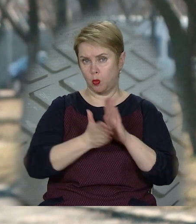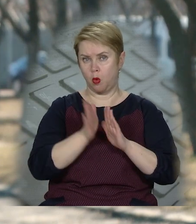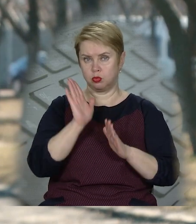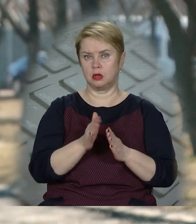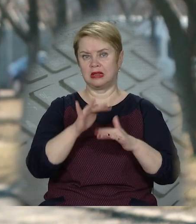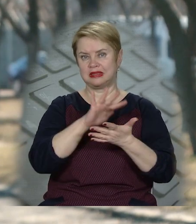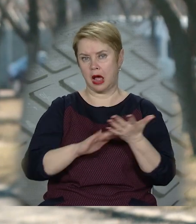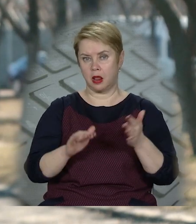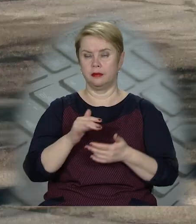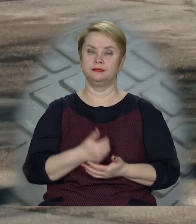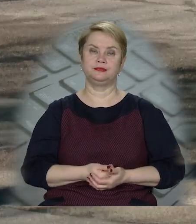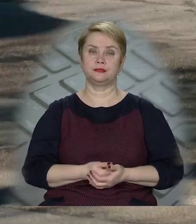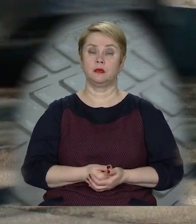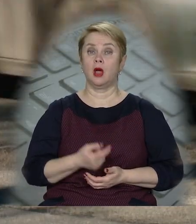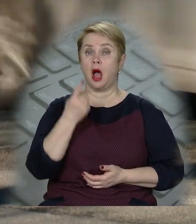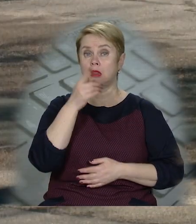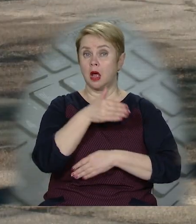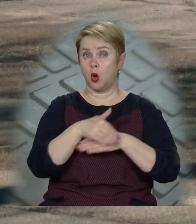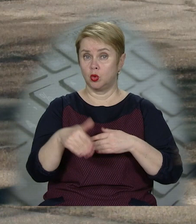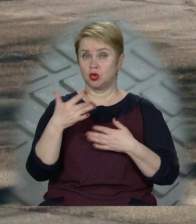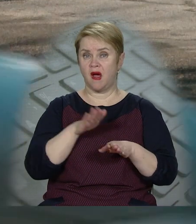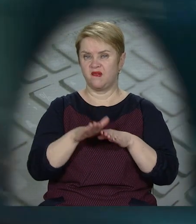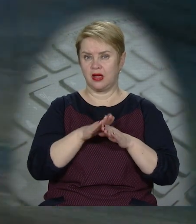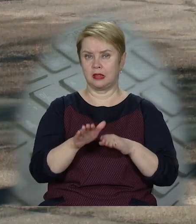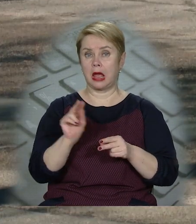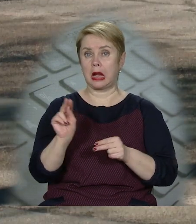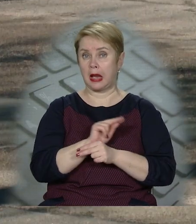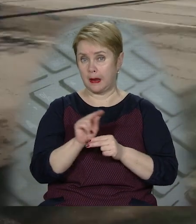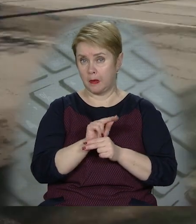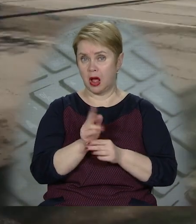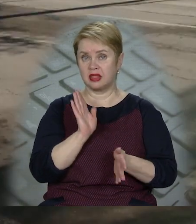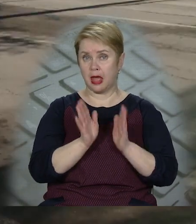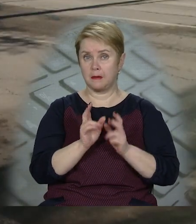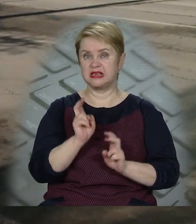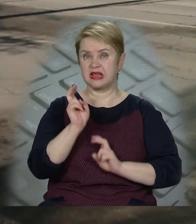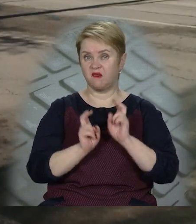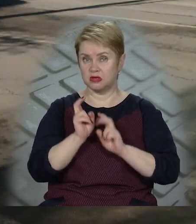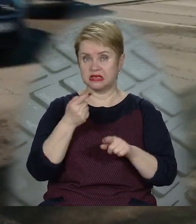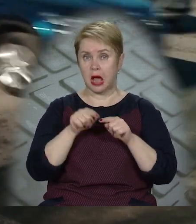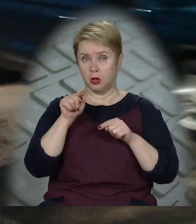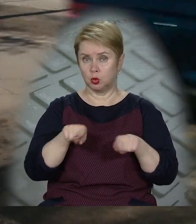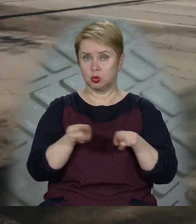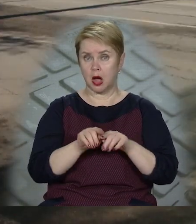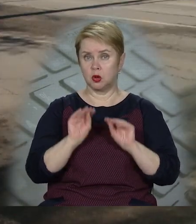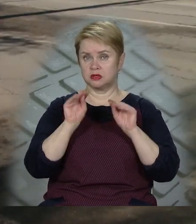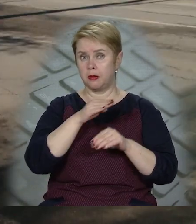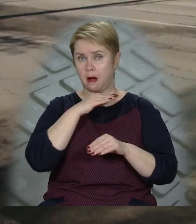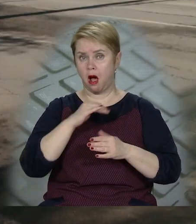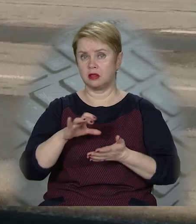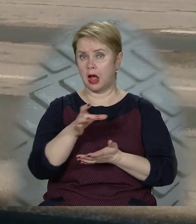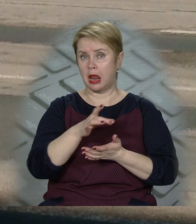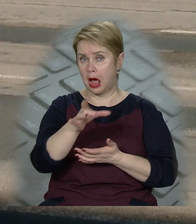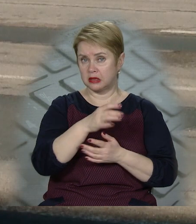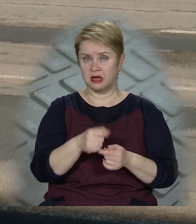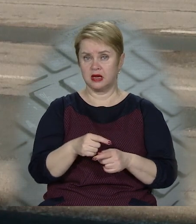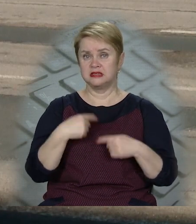роботи далі будуть продовжені. Одна з вулиць, де вже виконано ямковий ремонт – набережна Заводська. Тут також встановили багато латок.